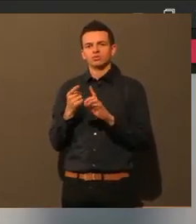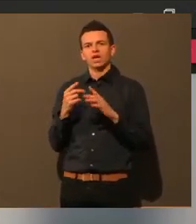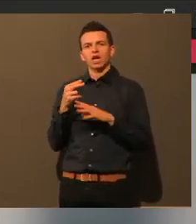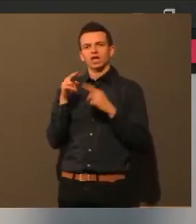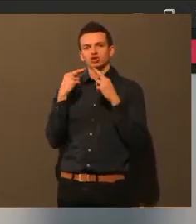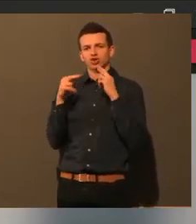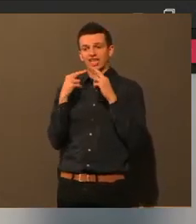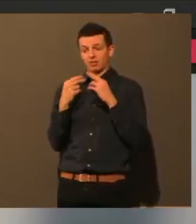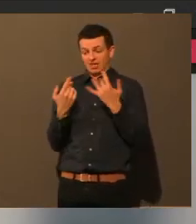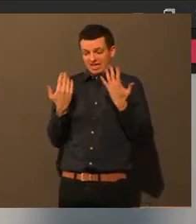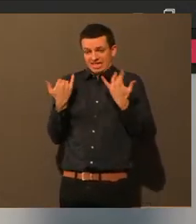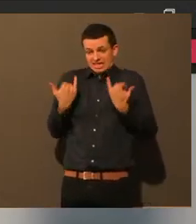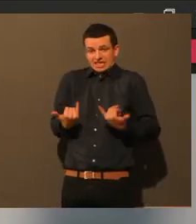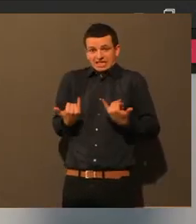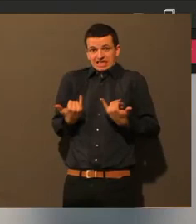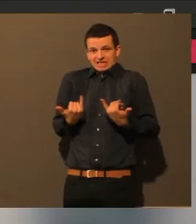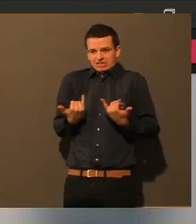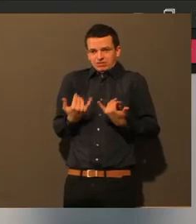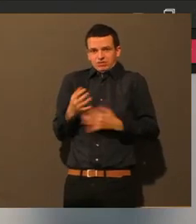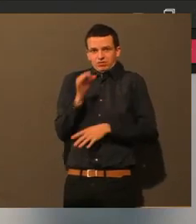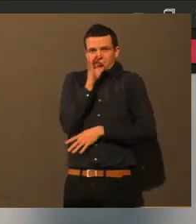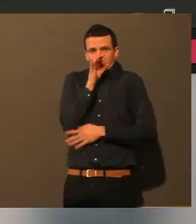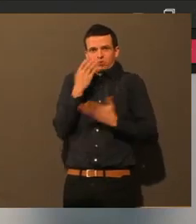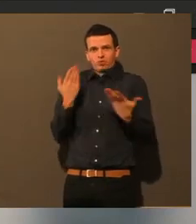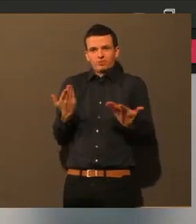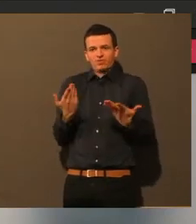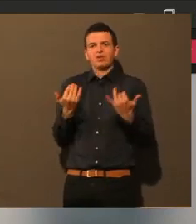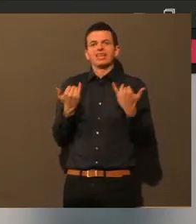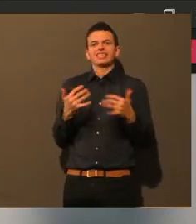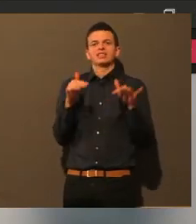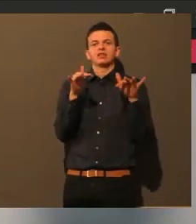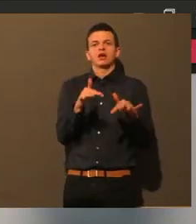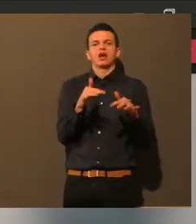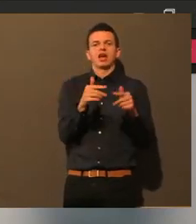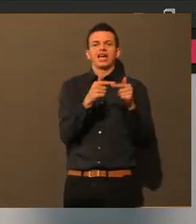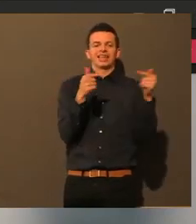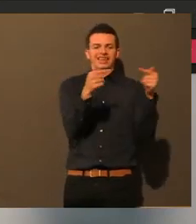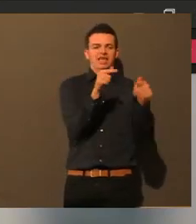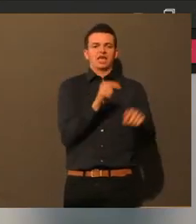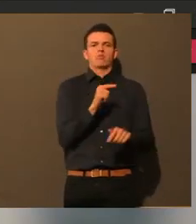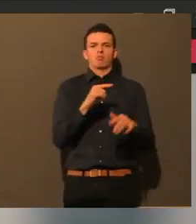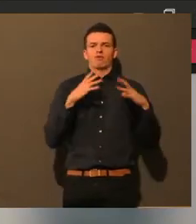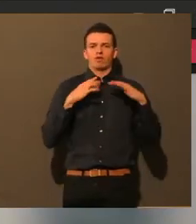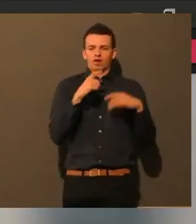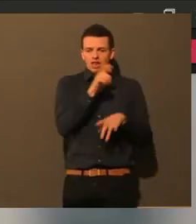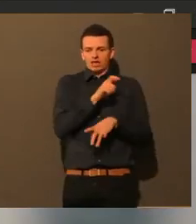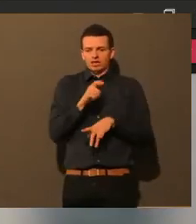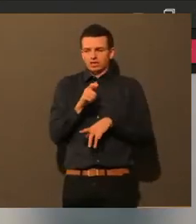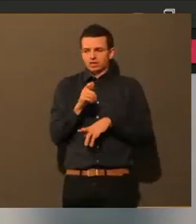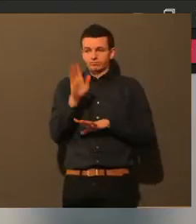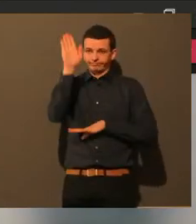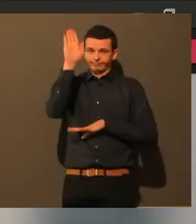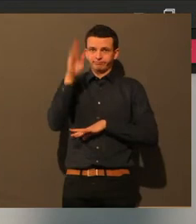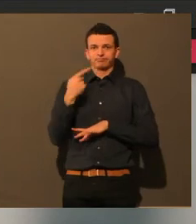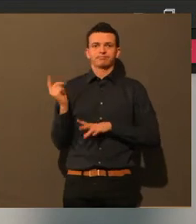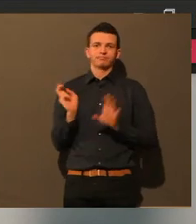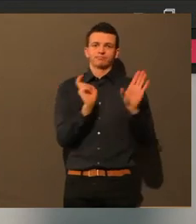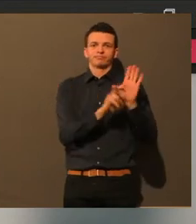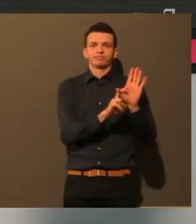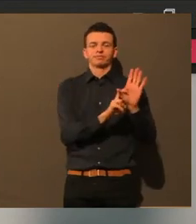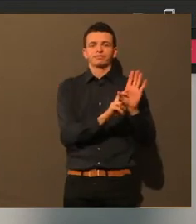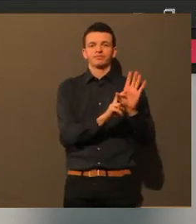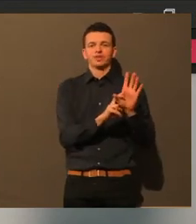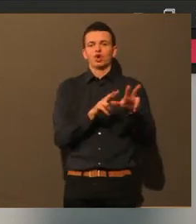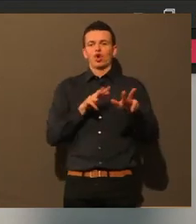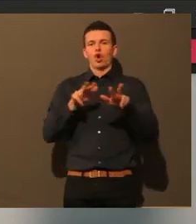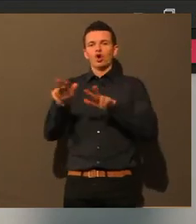Corona. Und da gibt es eben auch so einen freiwilligen Team von jungen Menschen. Das ist das Organisationsteam vom